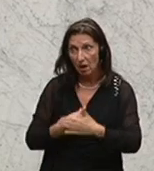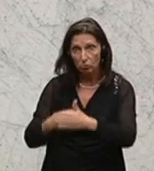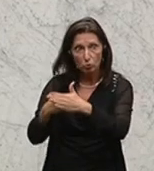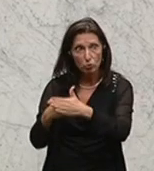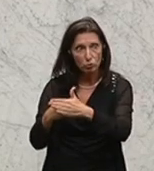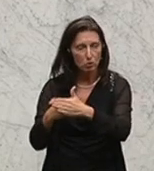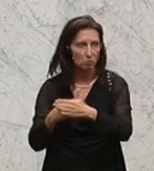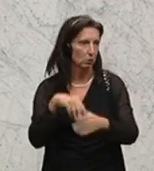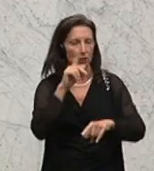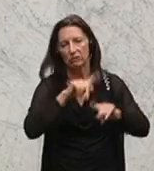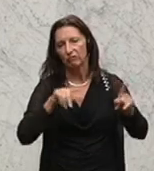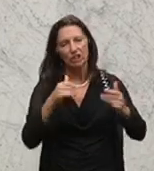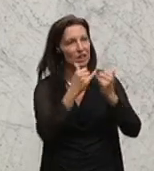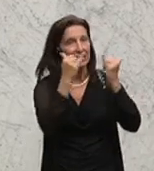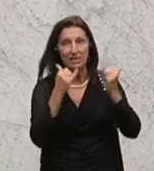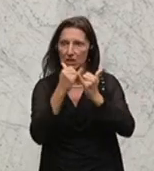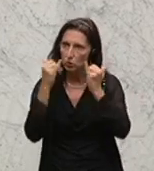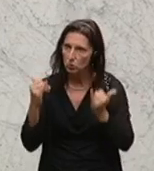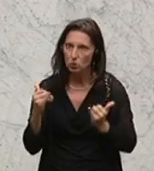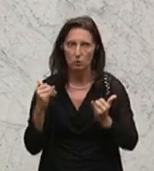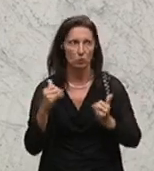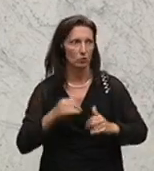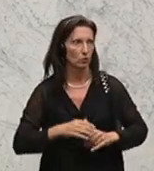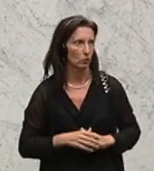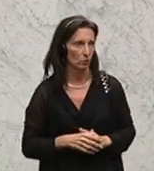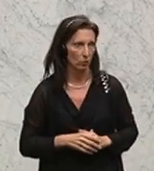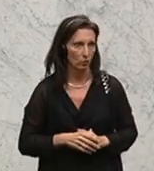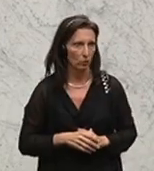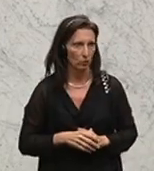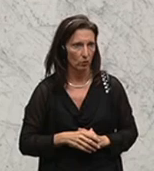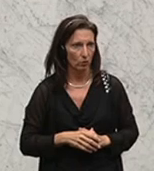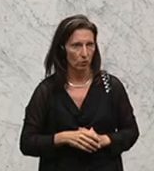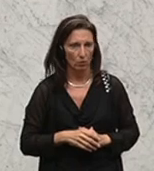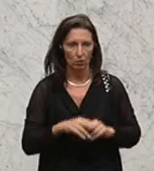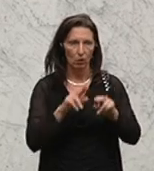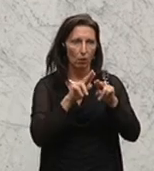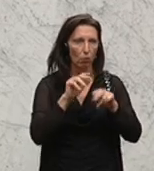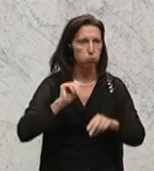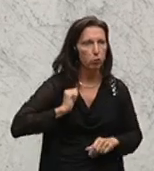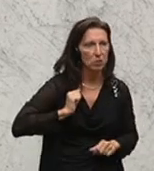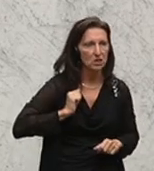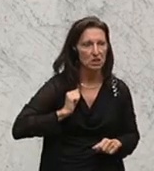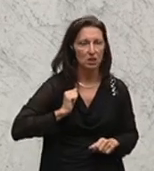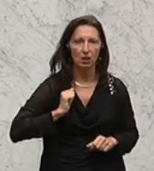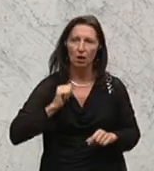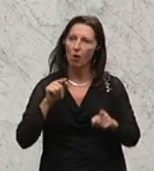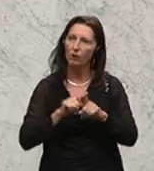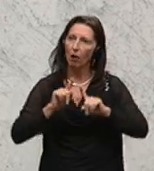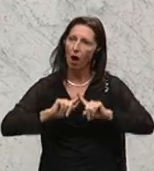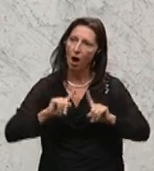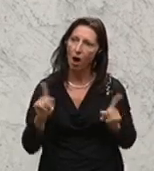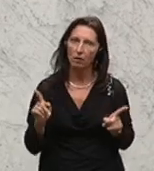sei es von den verschiedensten Institutionen, vom Bundesherr und vielen anderen,